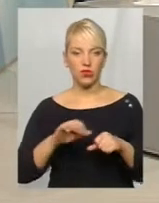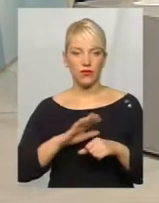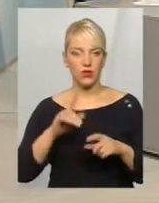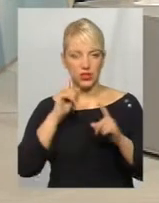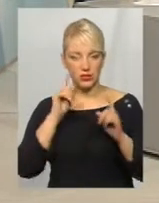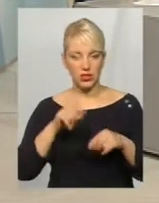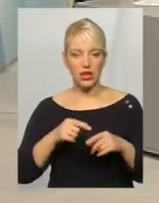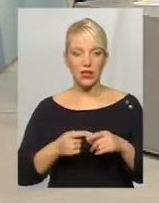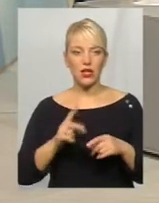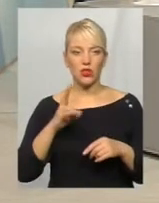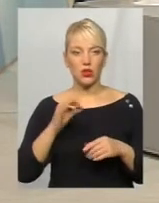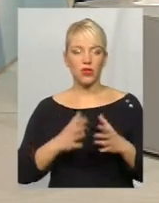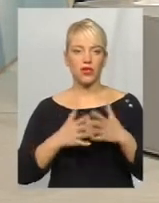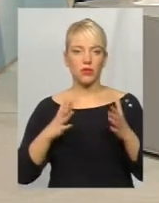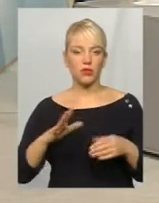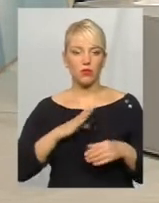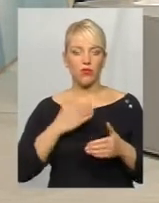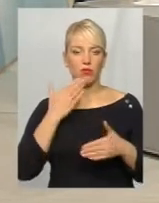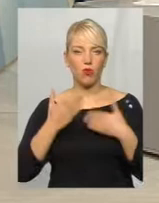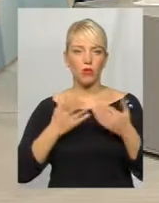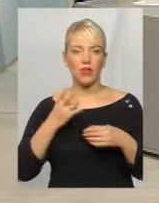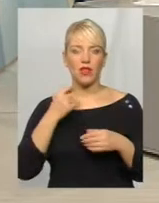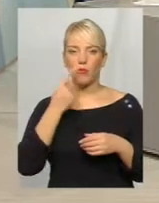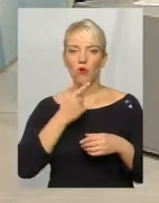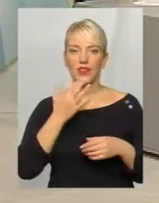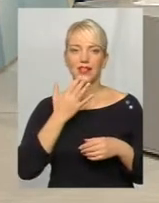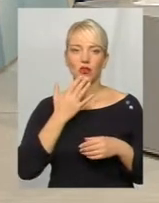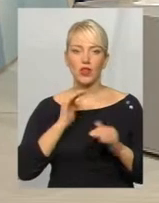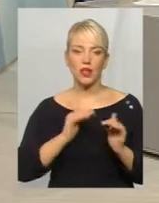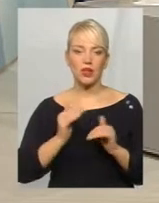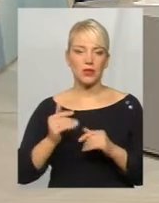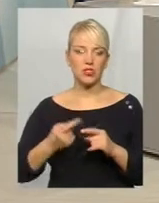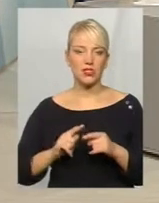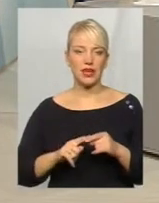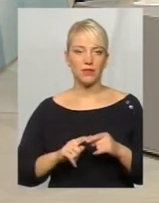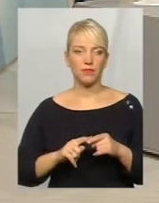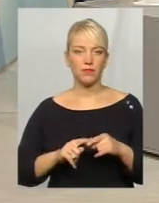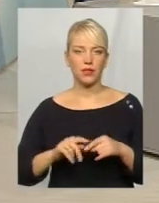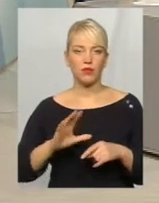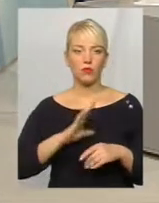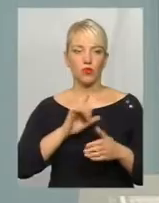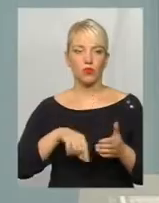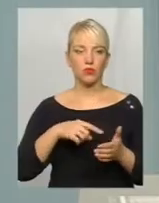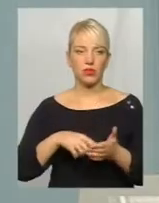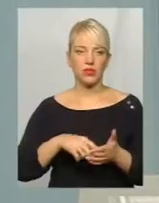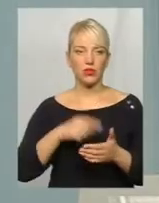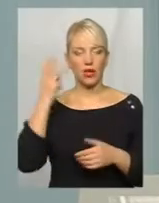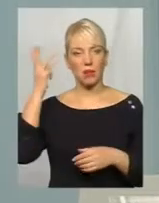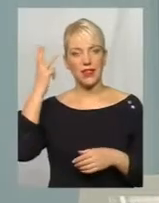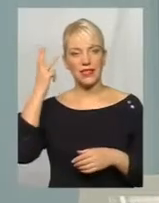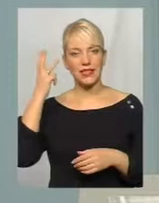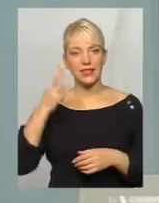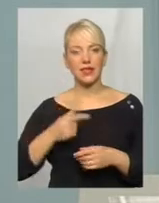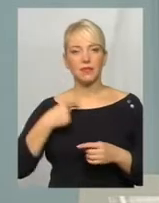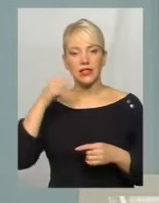сконцентровано, де все ж таки найбільший був попит на мови національних меншин, то це було місто в свій час Хмельницький.